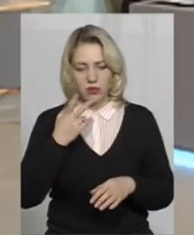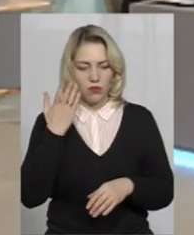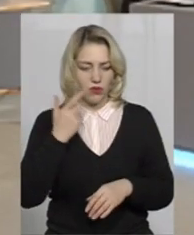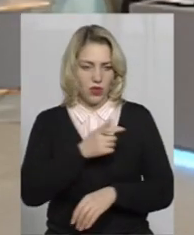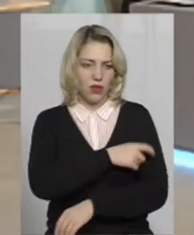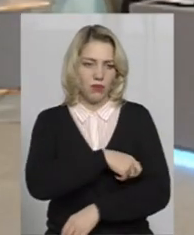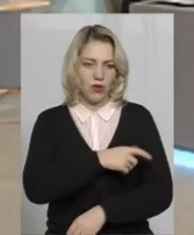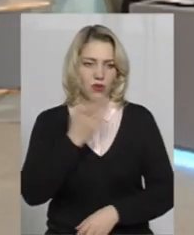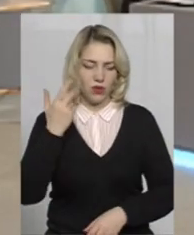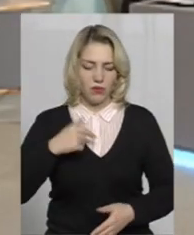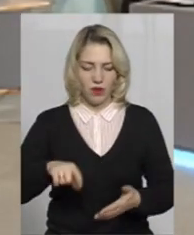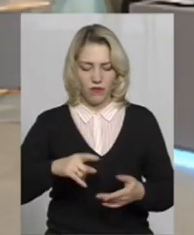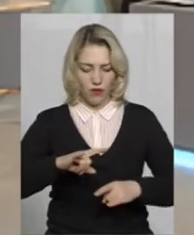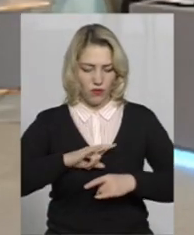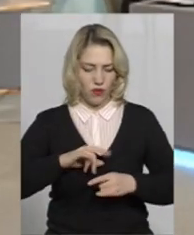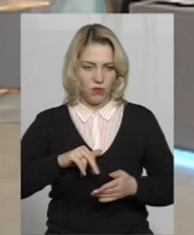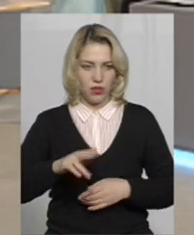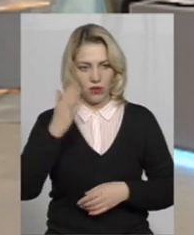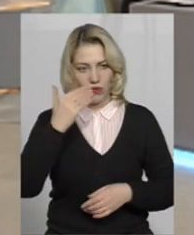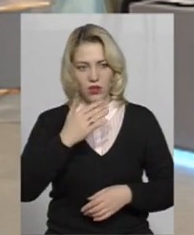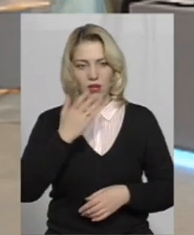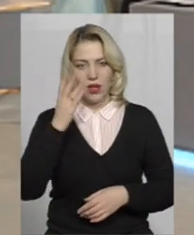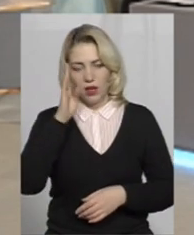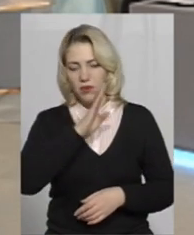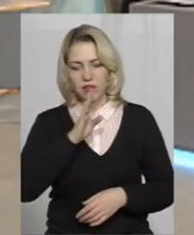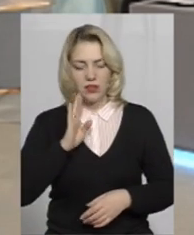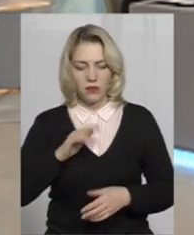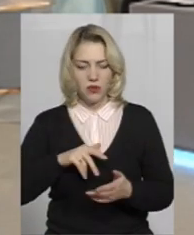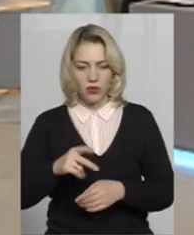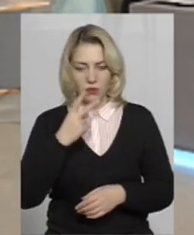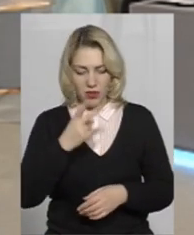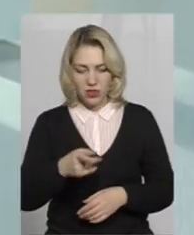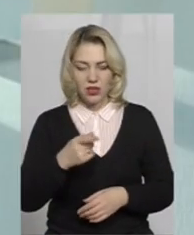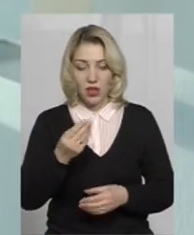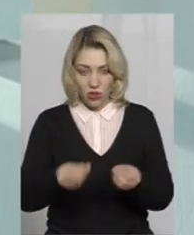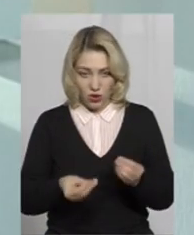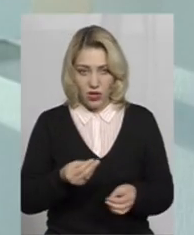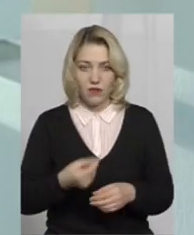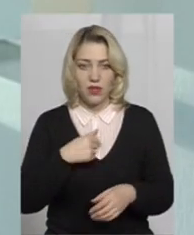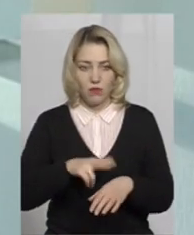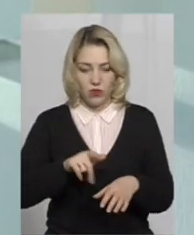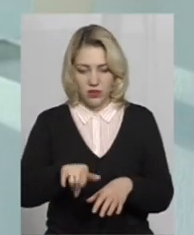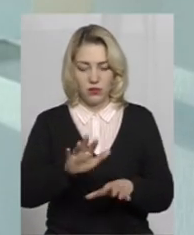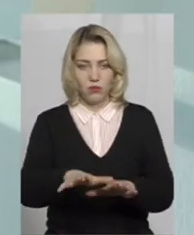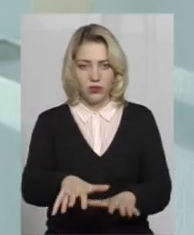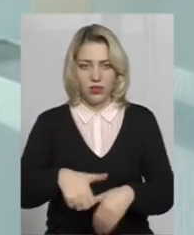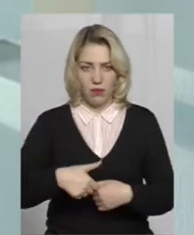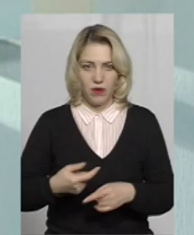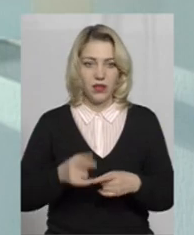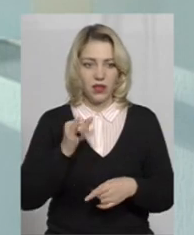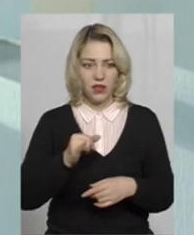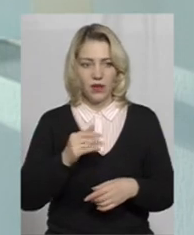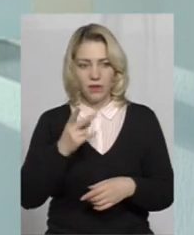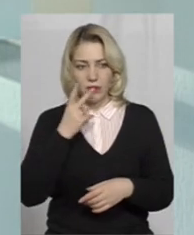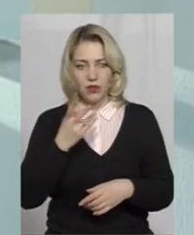їдемо по місто, йдемо у формі, коли батьки підходять і кажуть, ну бачиш, догрався, зараз тебе поліцейські заберуть. І в той же час ми бачимо такі випадки,